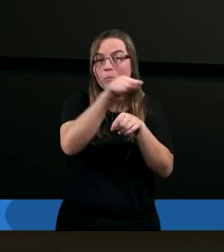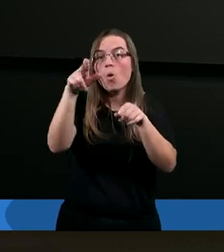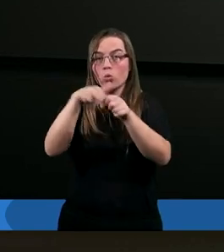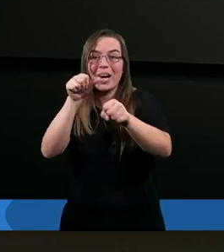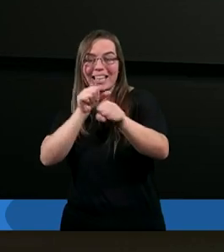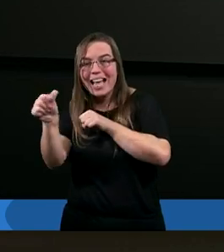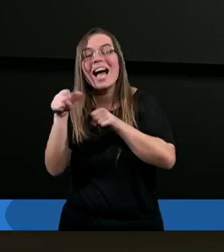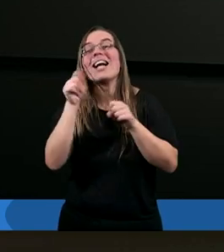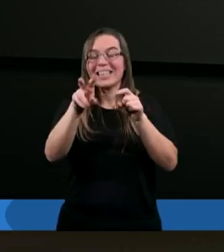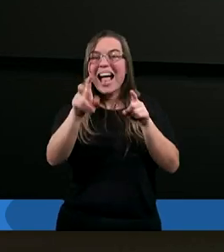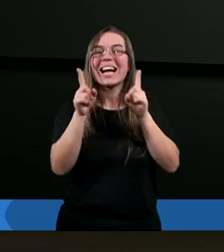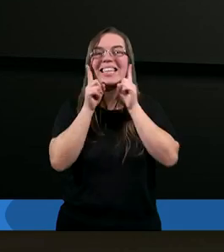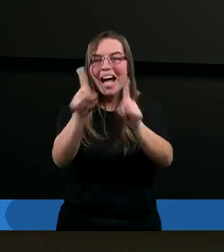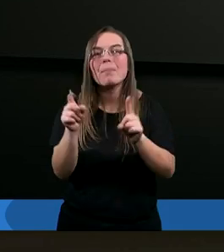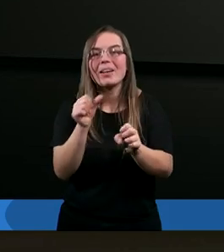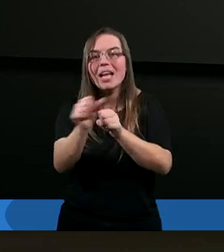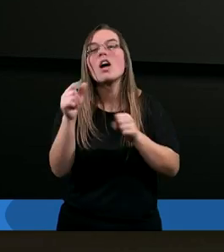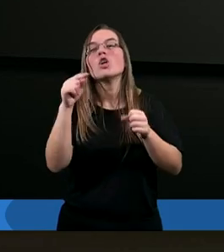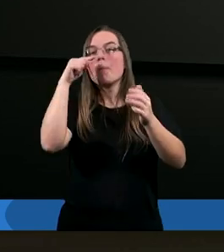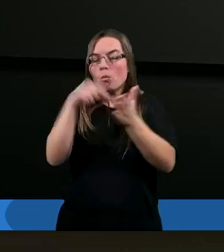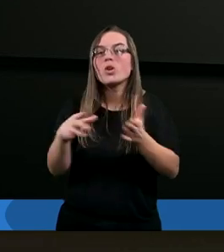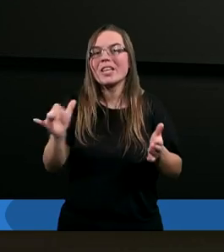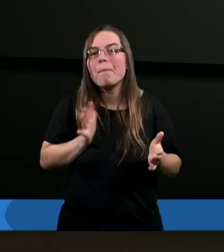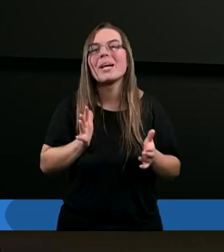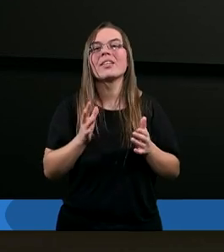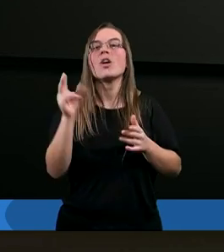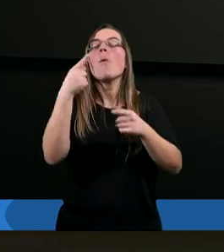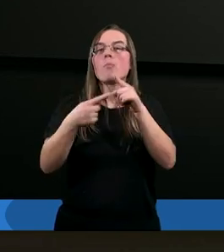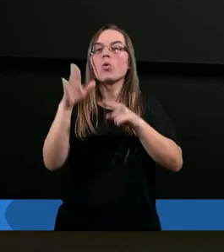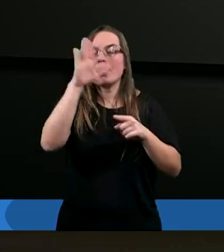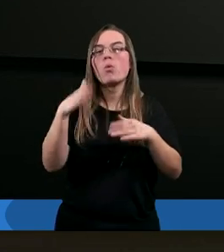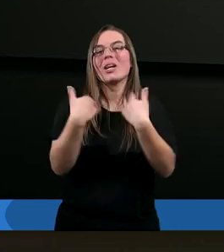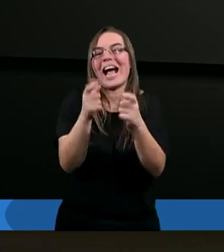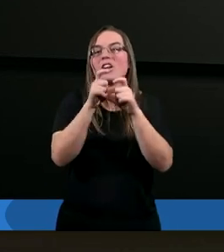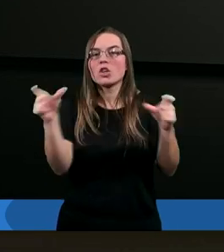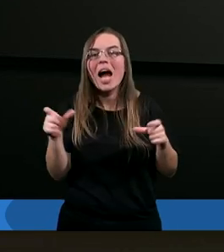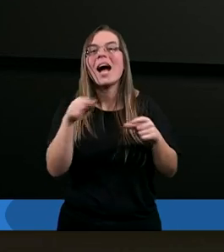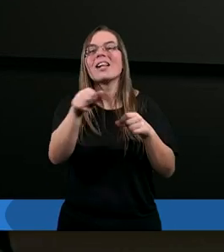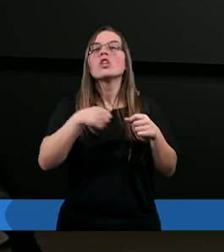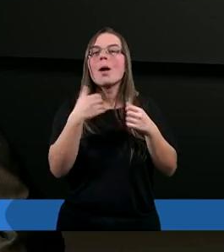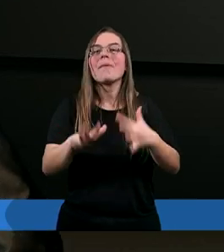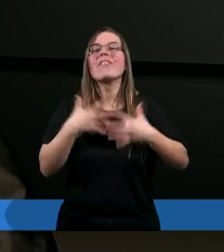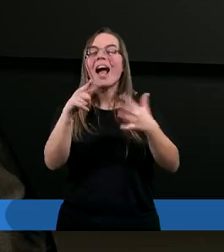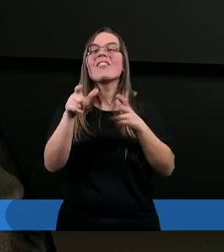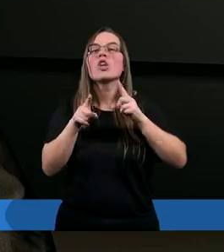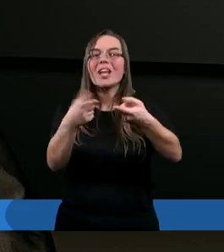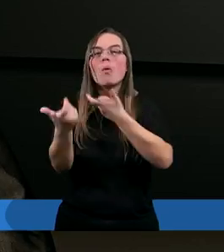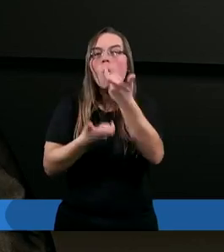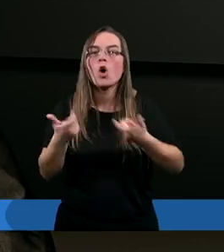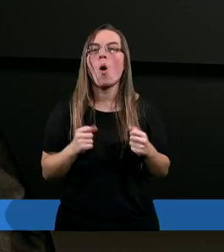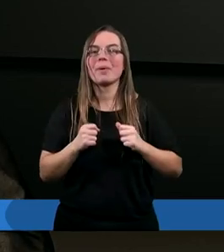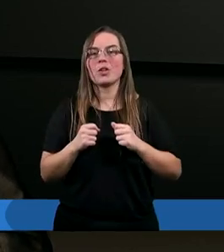uzasadnić a jednak jest tak bardzo realne ono po prostu musi być dopóki Pan Bóg daje mu czas aby wykonało swoje dzieło?